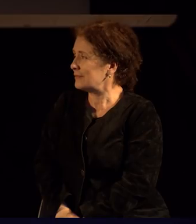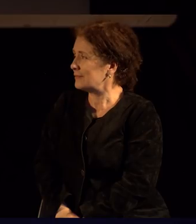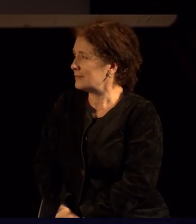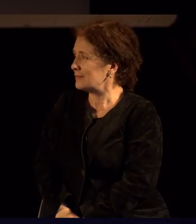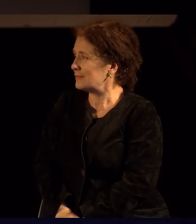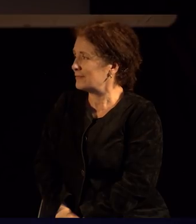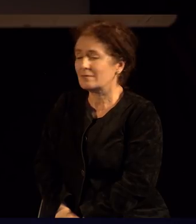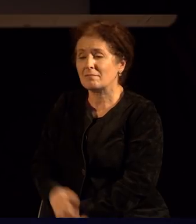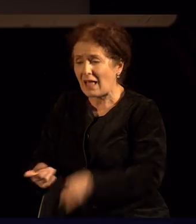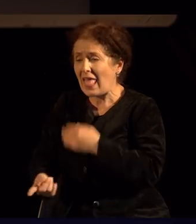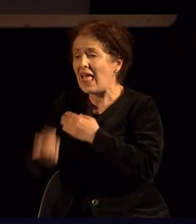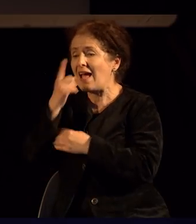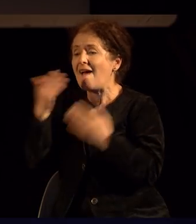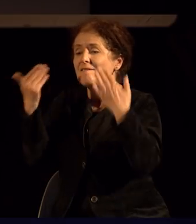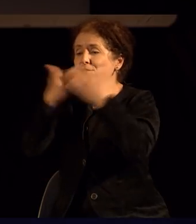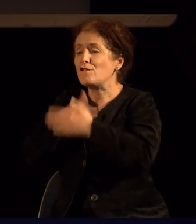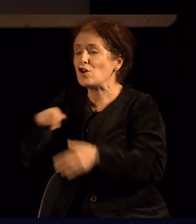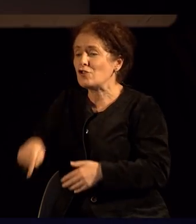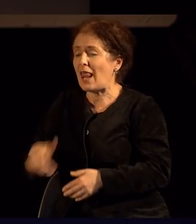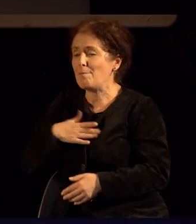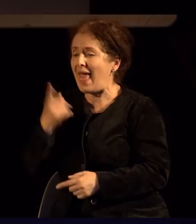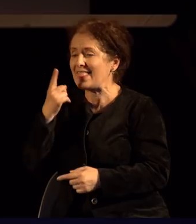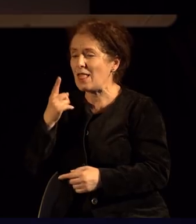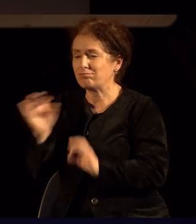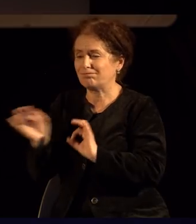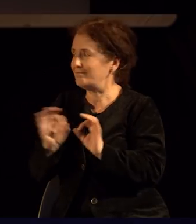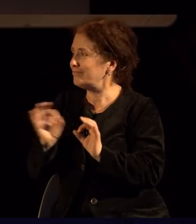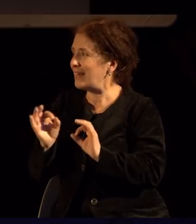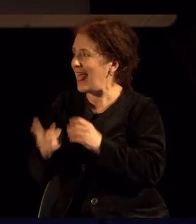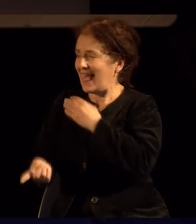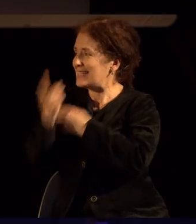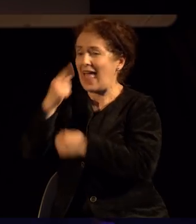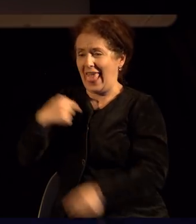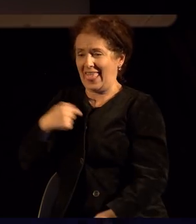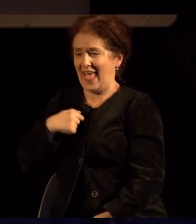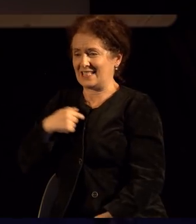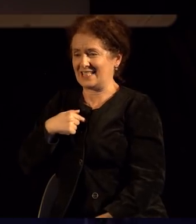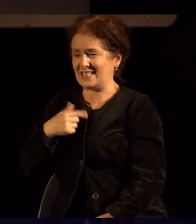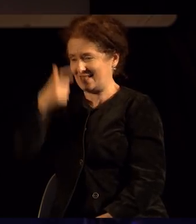И изненадувањето за вечерва е... Тара! Јас.